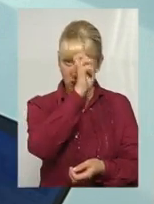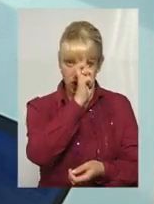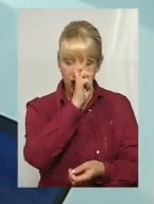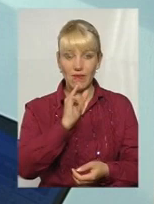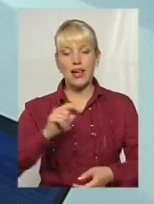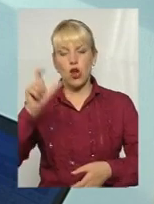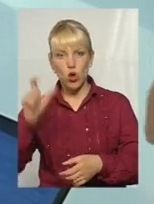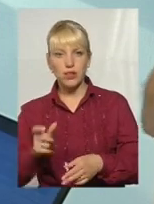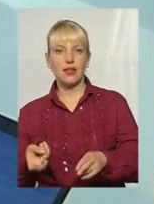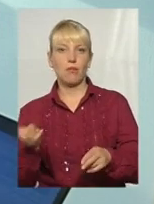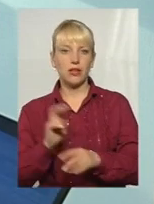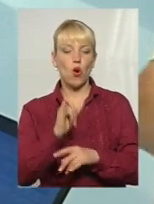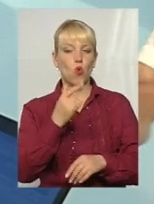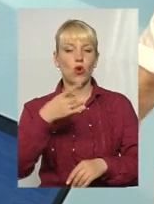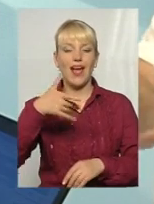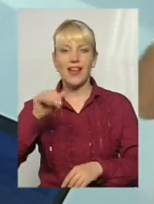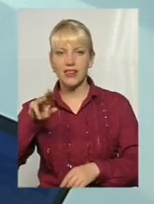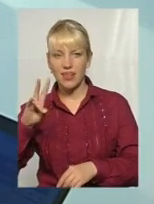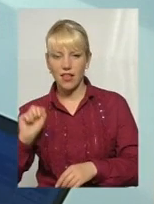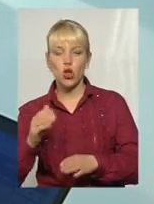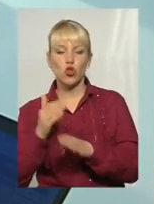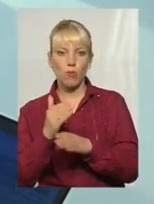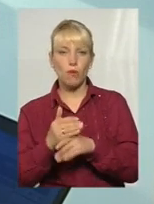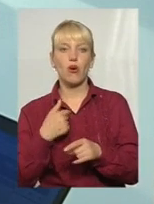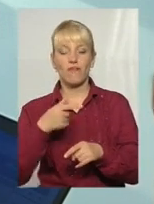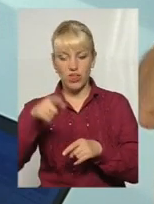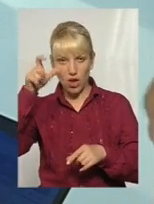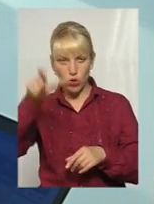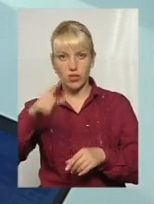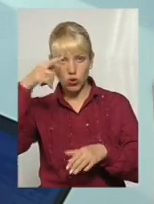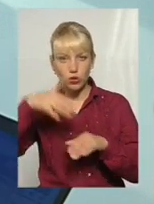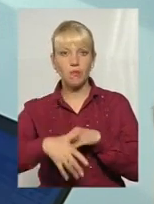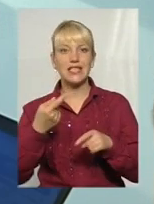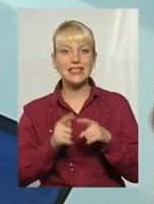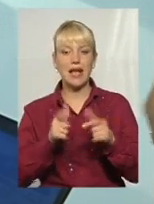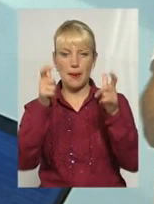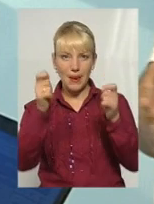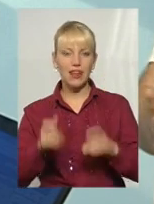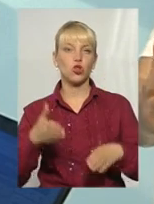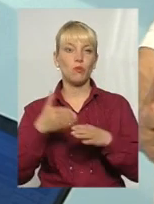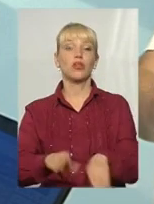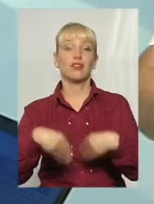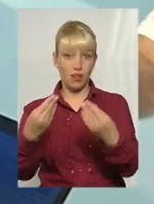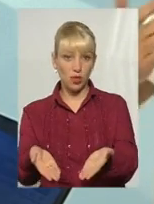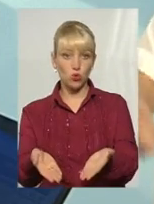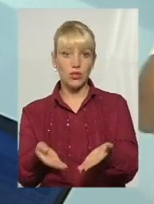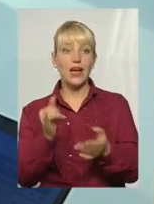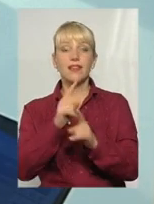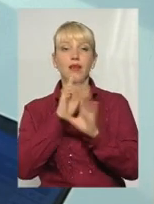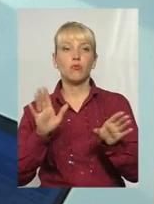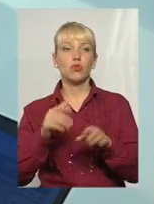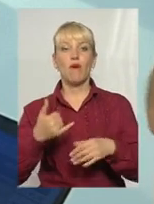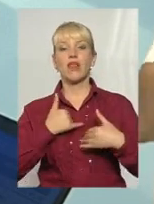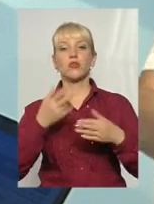людина прийде ургентну допомогу, первинну, вона розуміє, що оцей пакет допомоги її надають. І вже не будуть так, що, знаєте, в нас